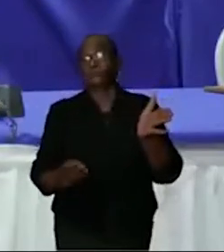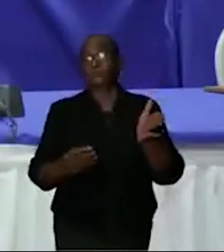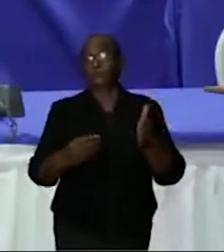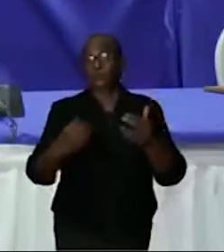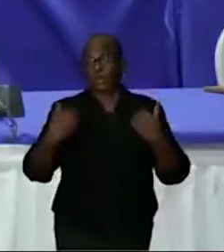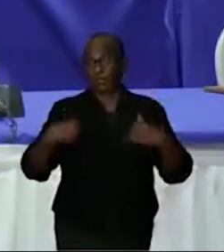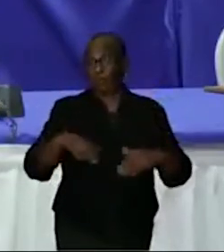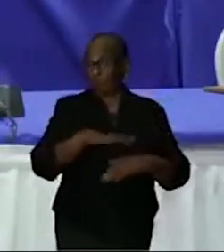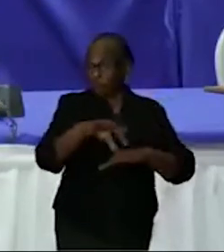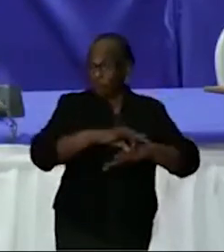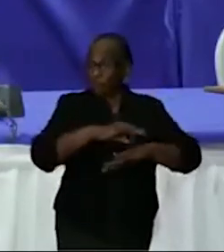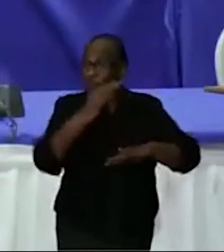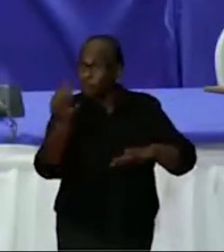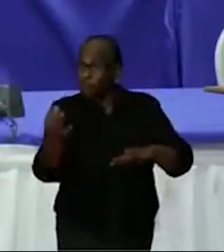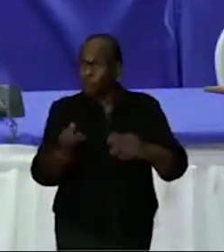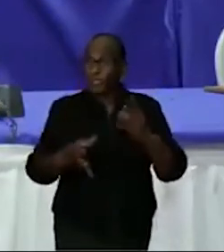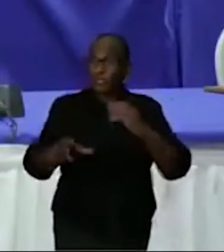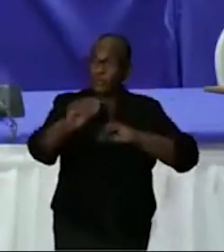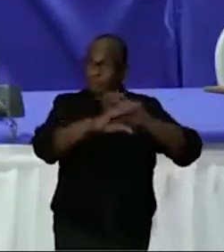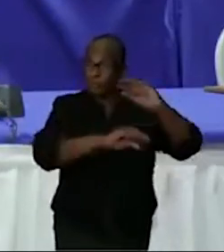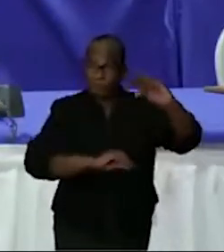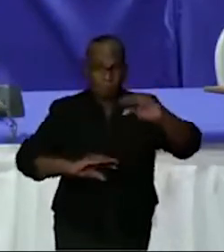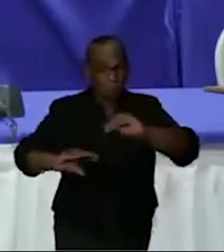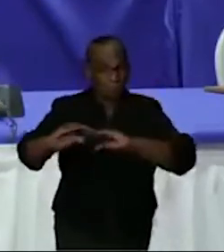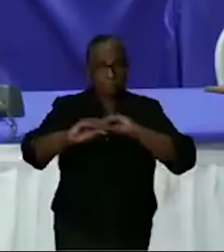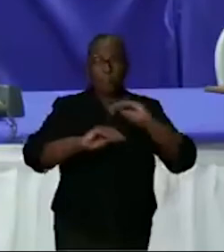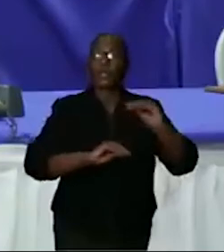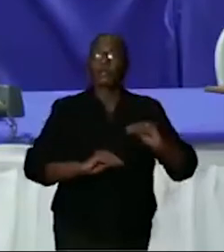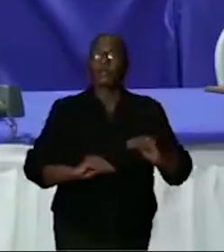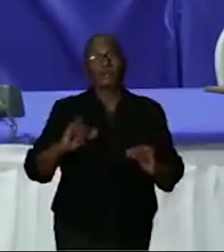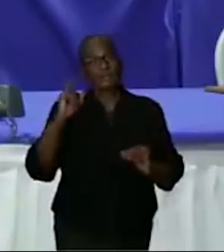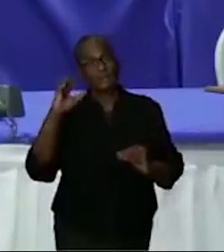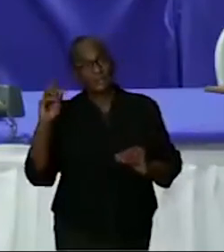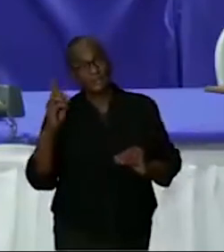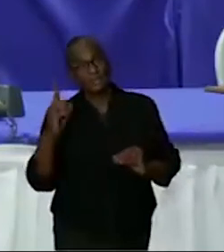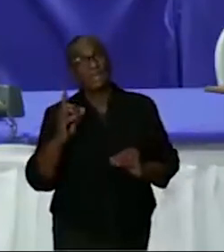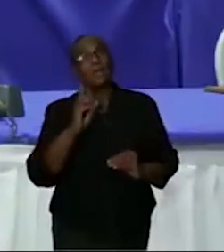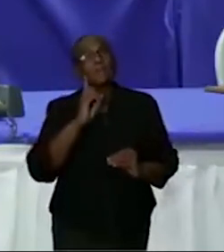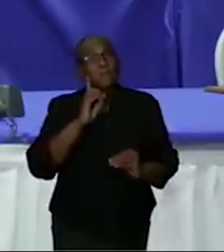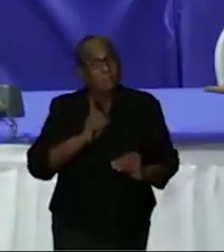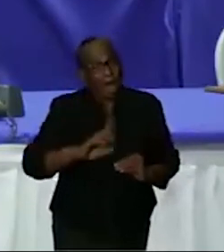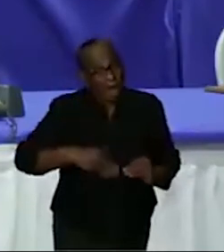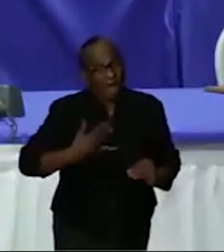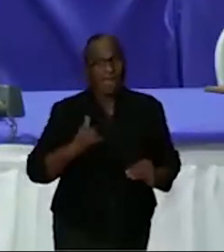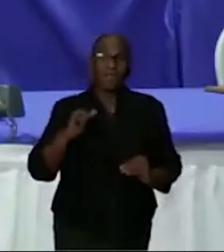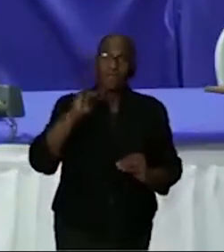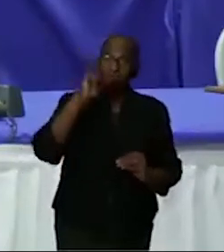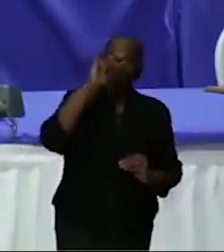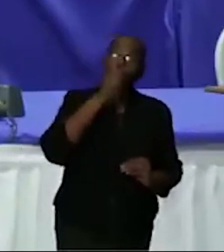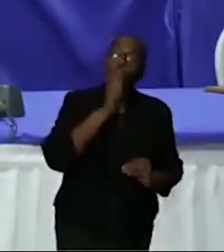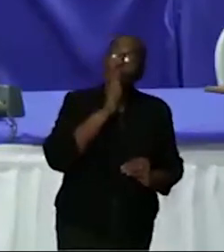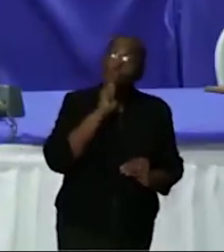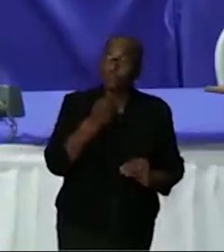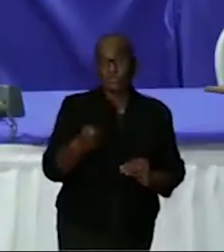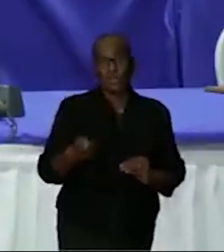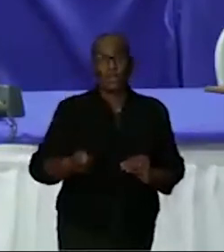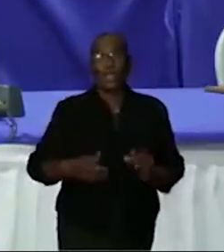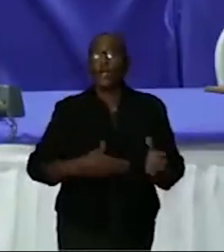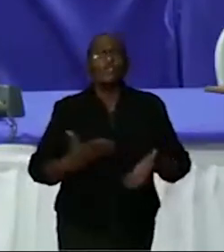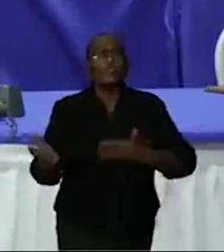ik dus benadrukken dat TCT slechts toestemming geeft voor het uitvoeren van de vlucht. Nadat